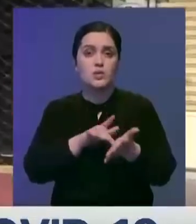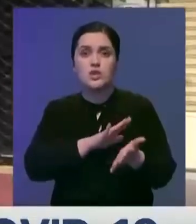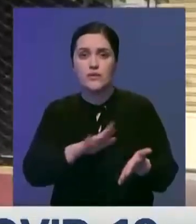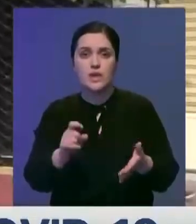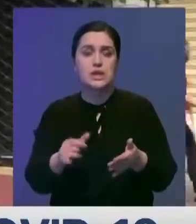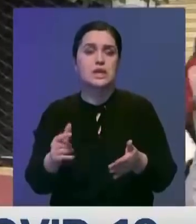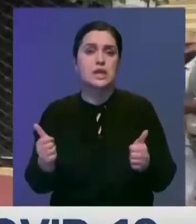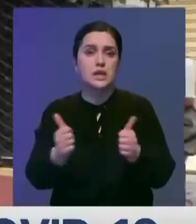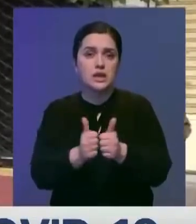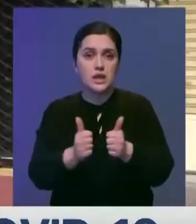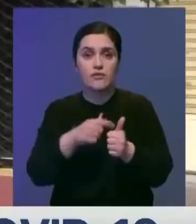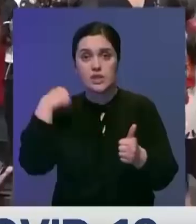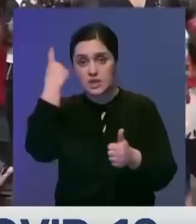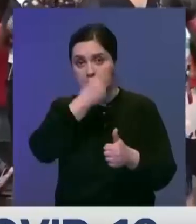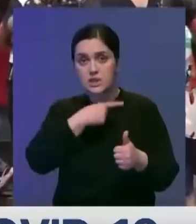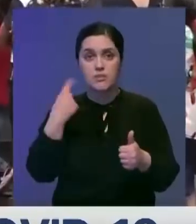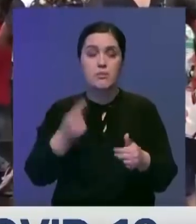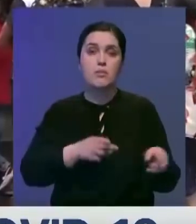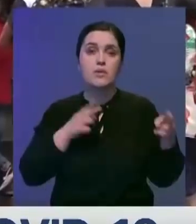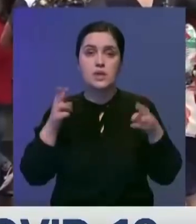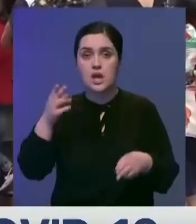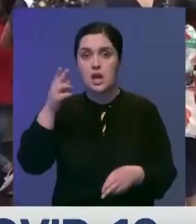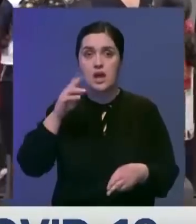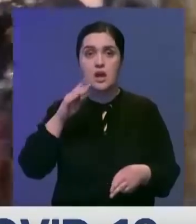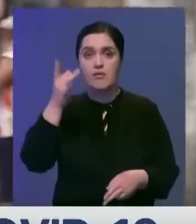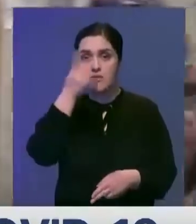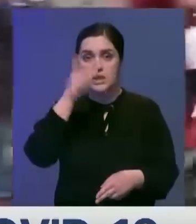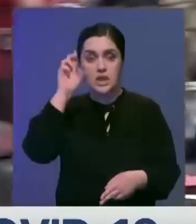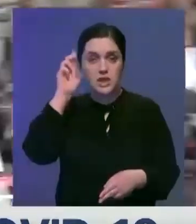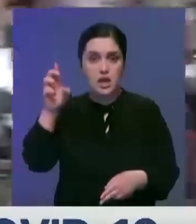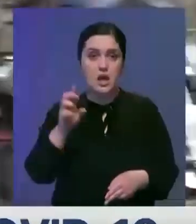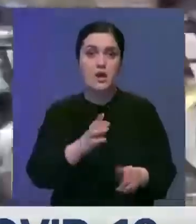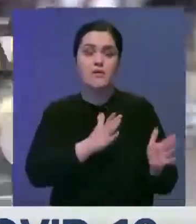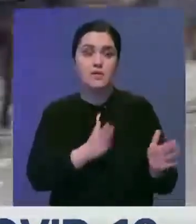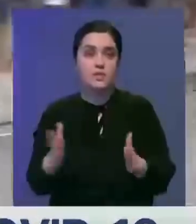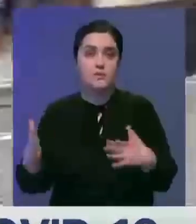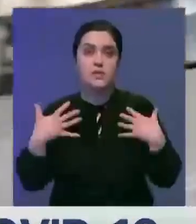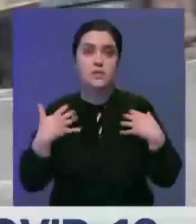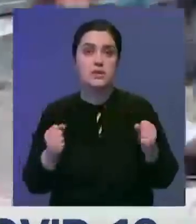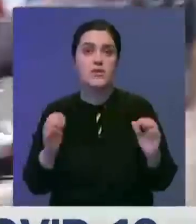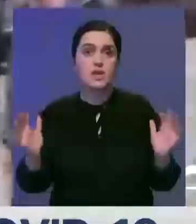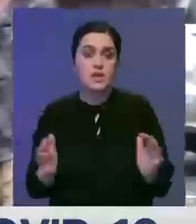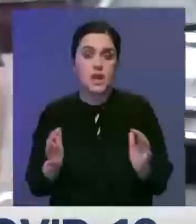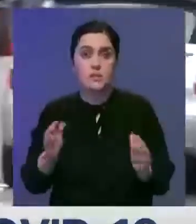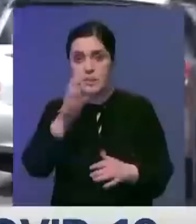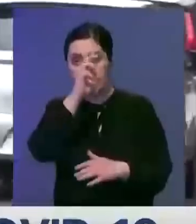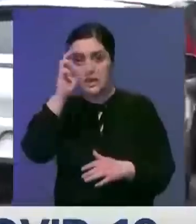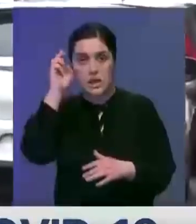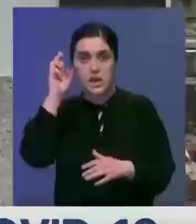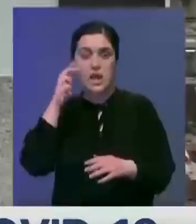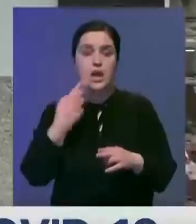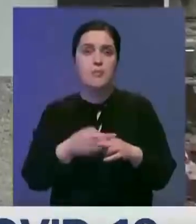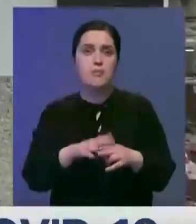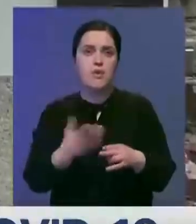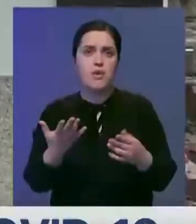путешествовали и не контактировали с лицами, побывавшими в африканской стране. В целом, система здравоохранения Бразилии на